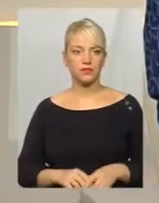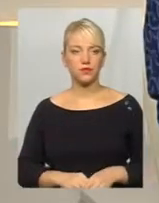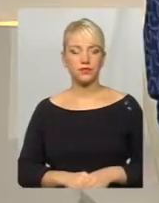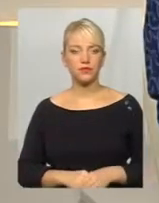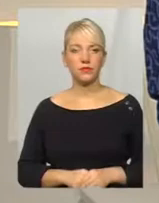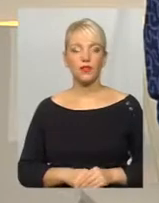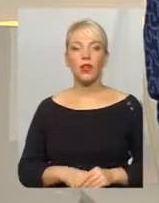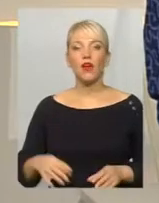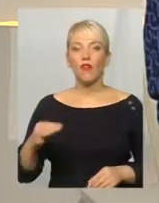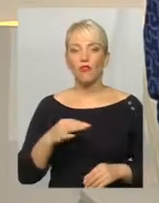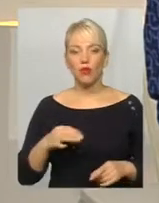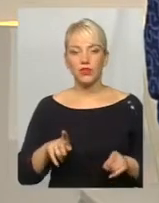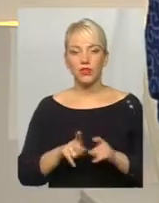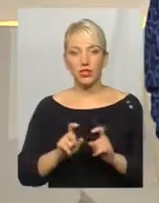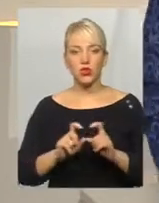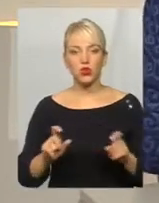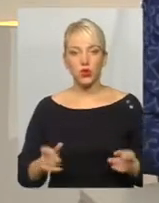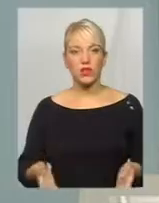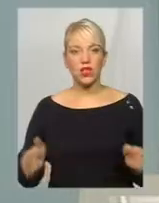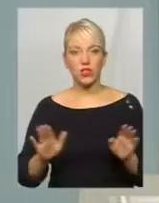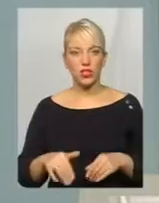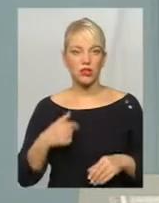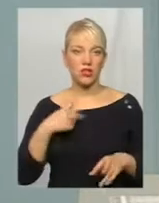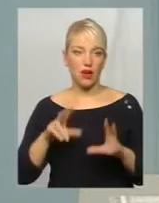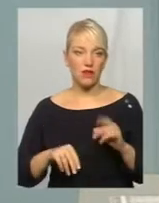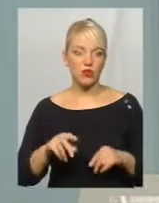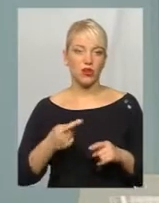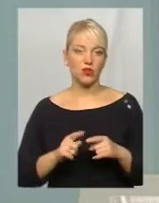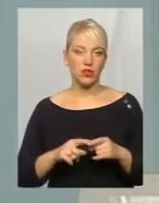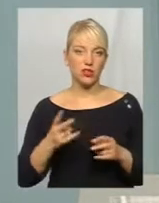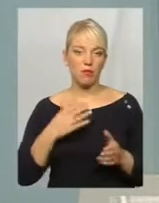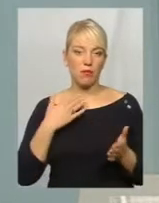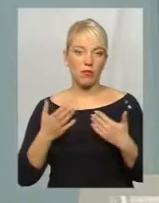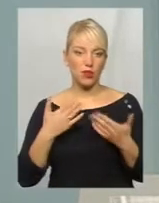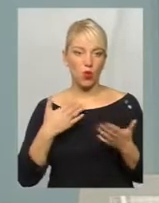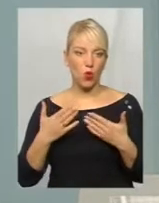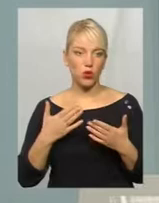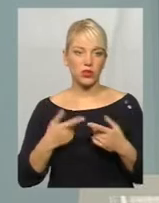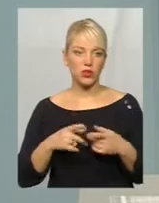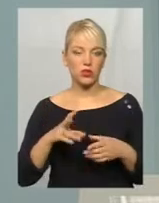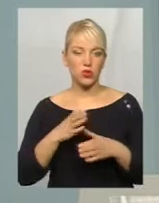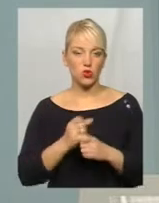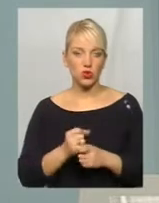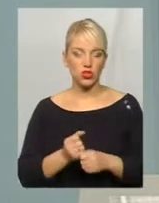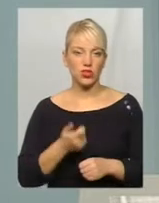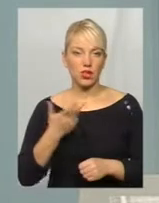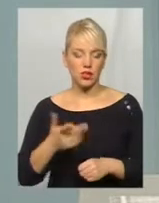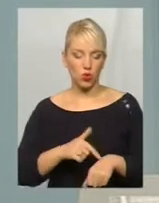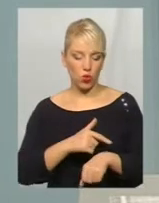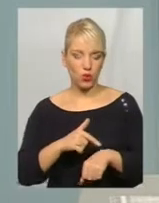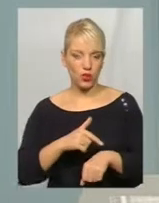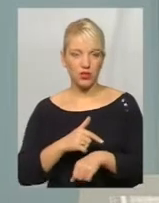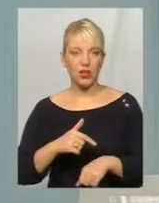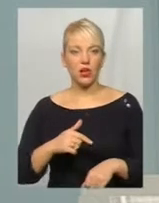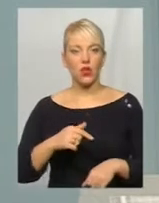В області такі школи залишаються, і я вважаю, що до них треба підходити до скорочення кількості годин на вивчення